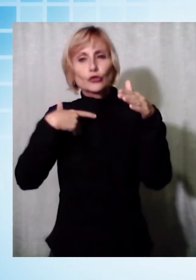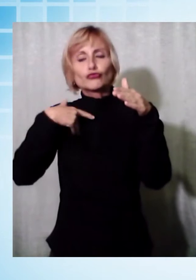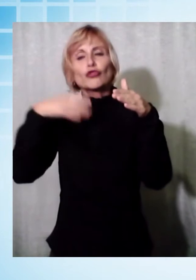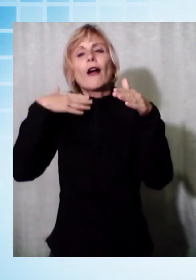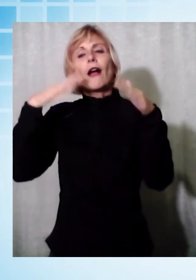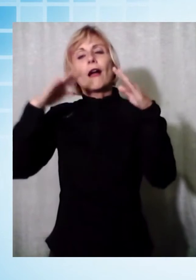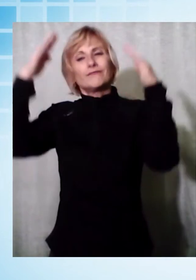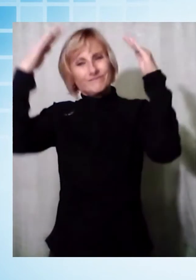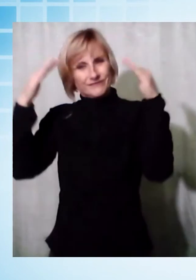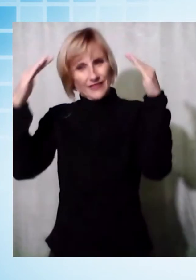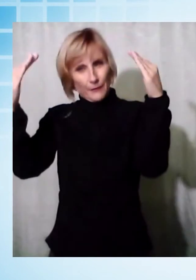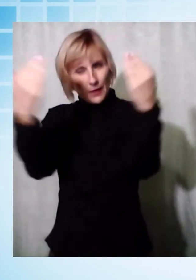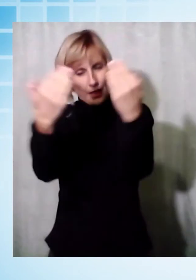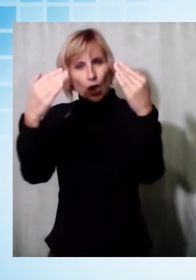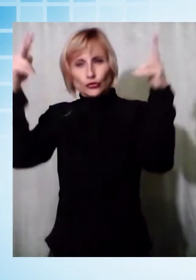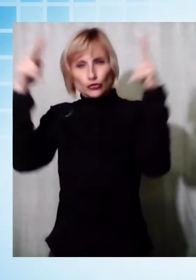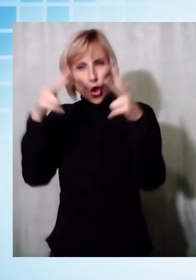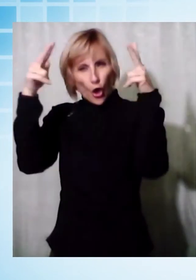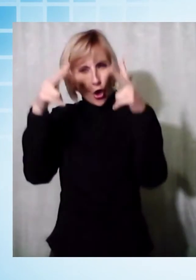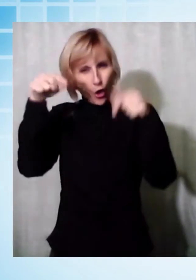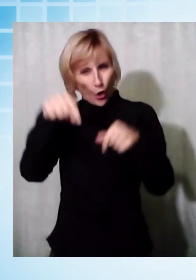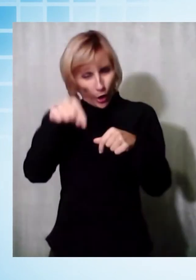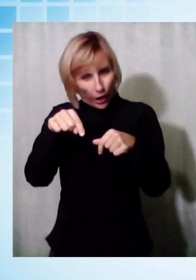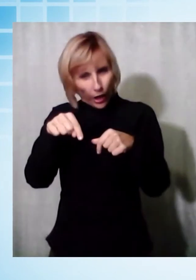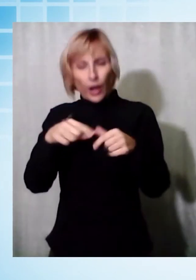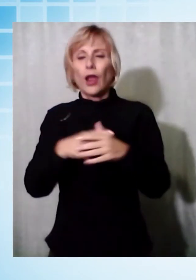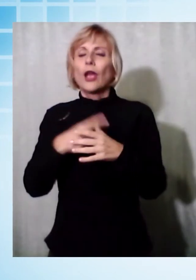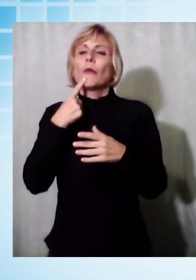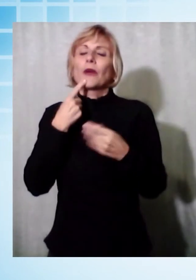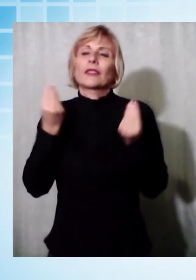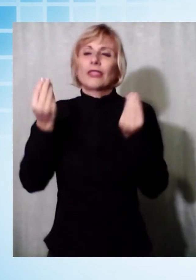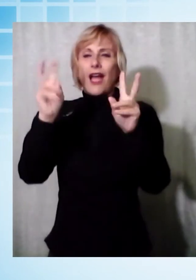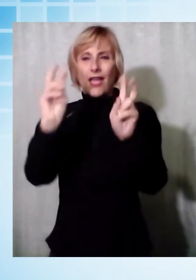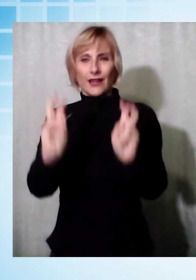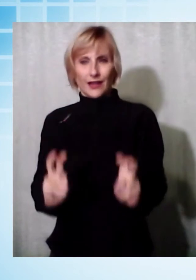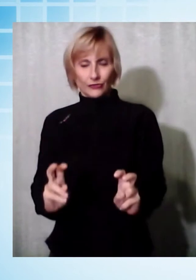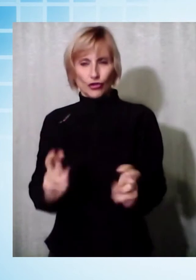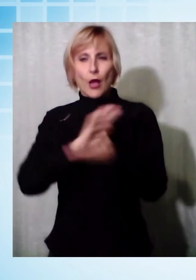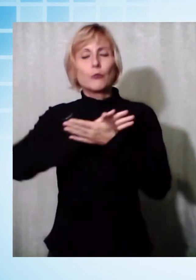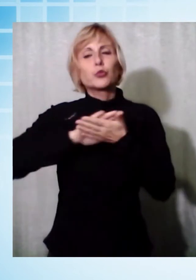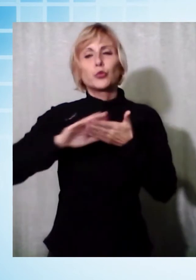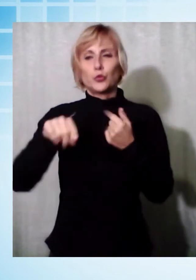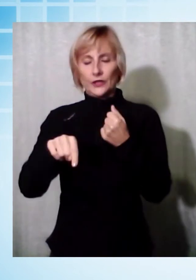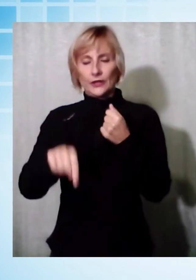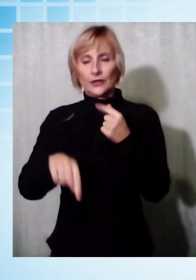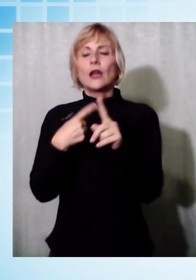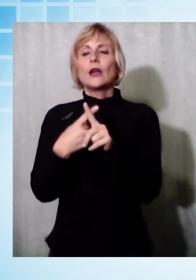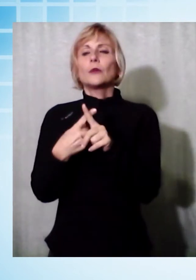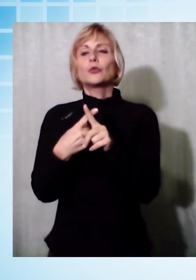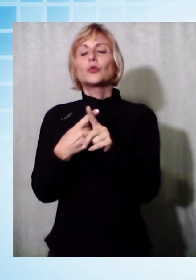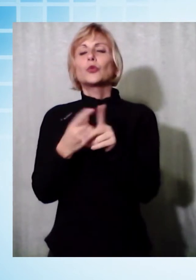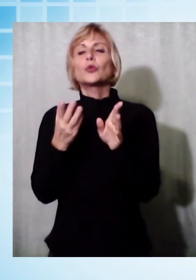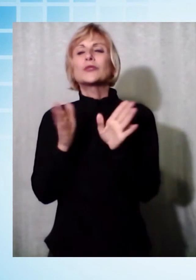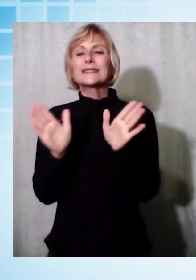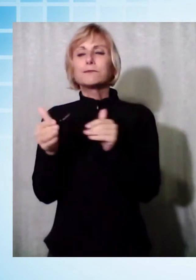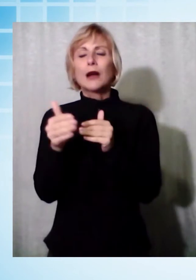che coprirà buona parte del fabbisogno energetico dell'edificio. Non solo, gli spazi della scuola saranno modulabili, è prevista